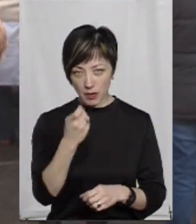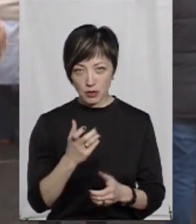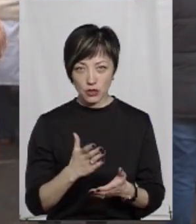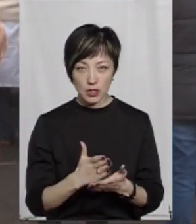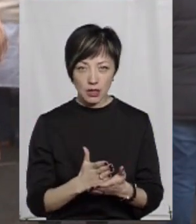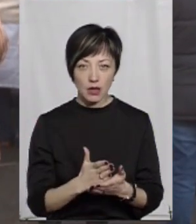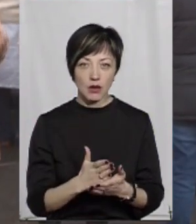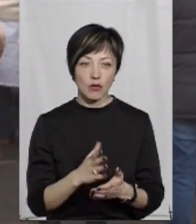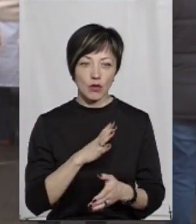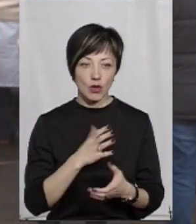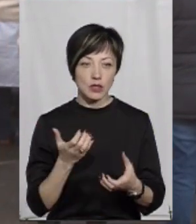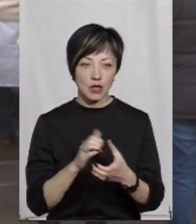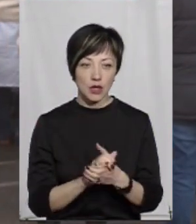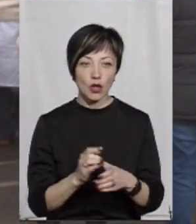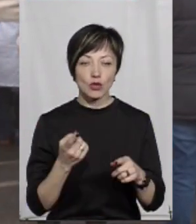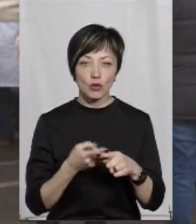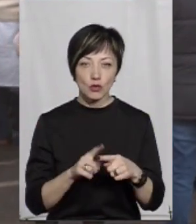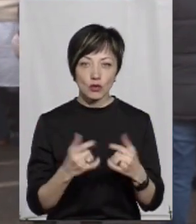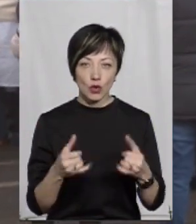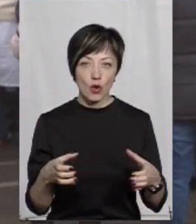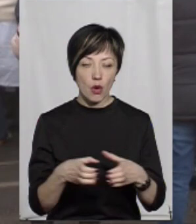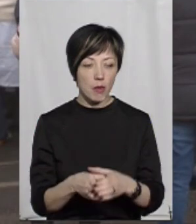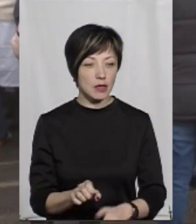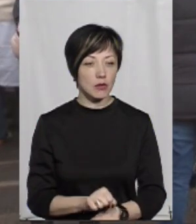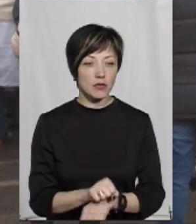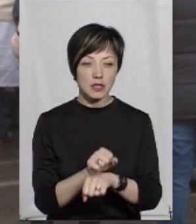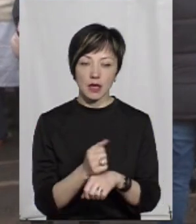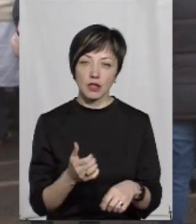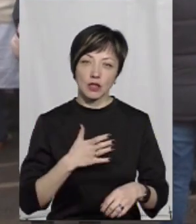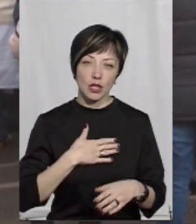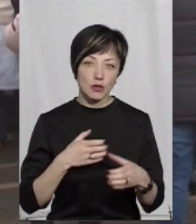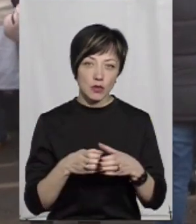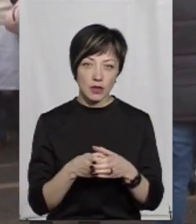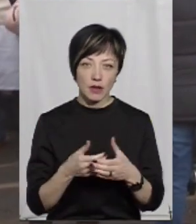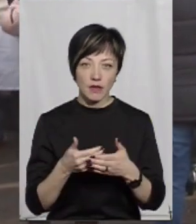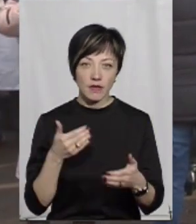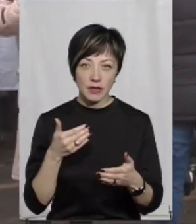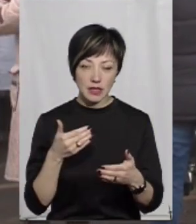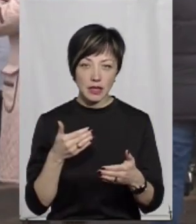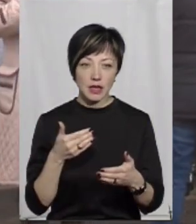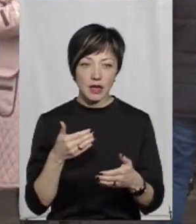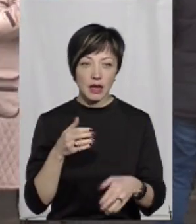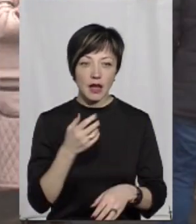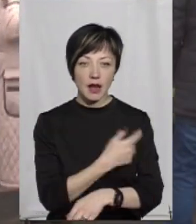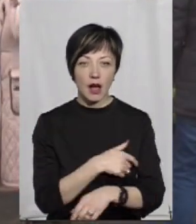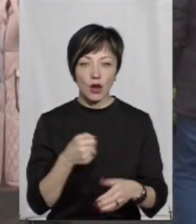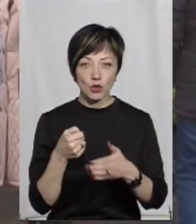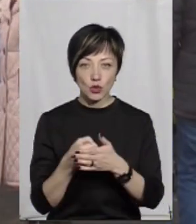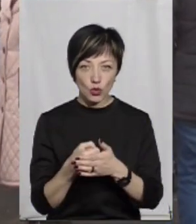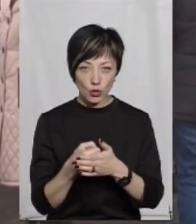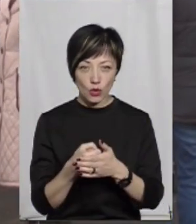щоб були ознайомлені. Тому сьогодні громада повстала. Сьогодні наша громада від населеного пункту, від лікарні до